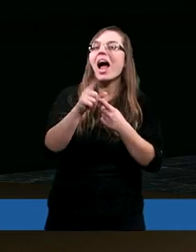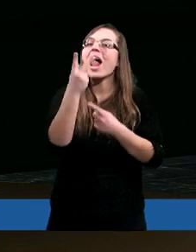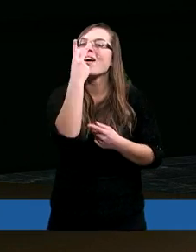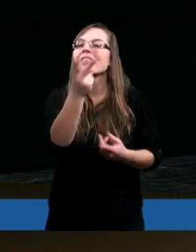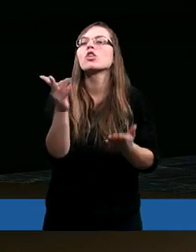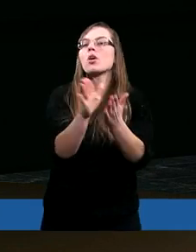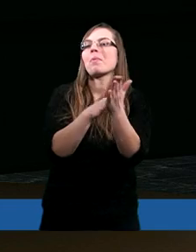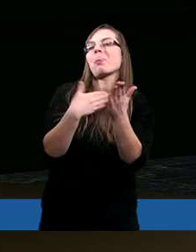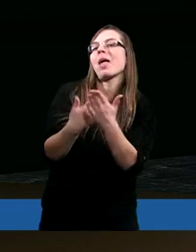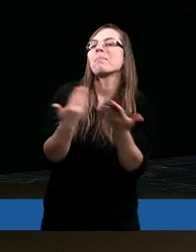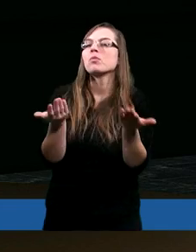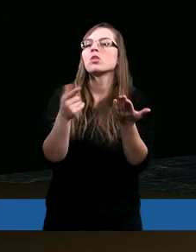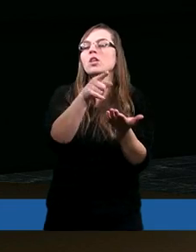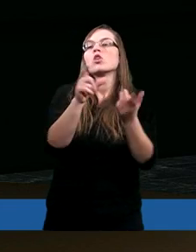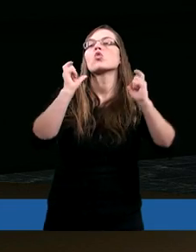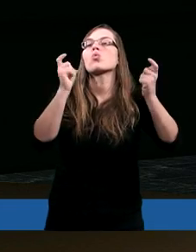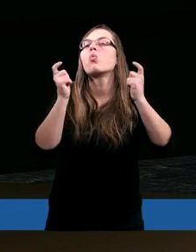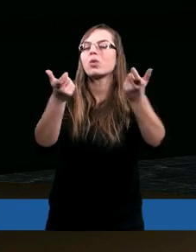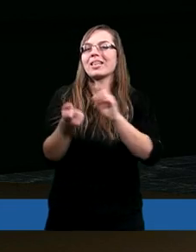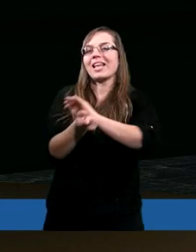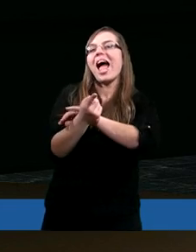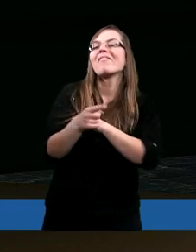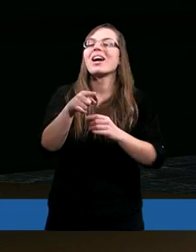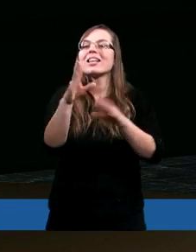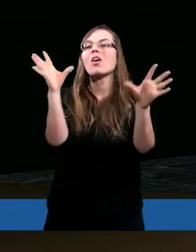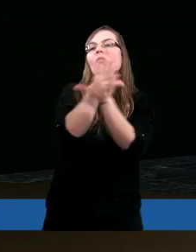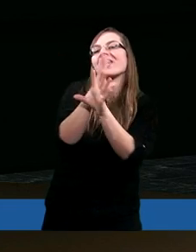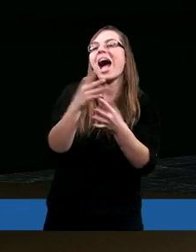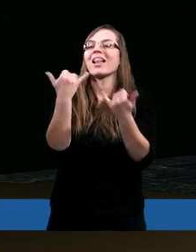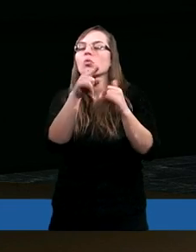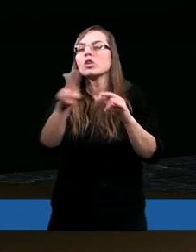skutki tego wiatru.